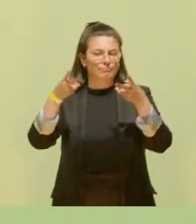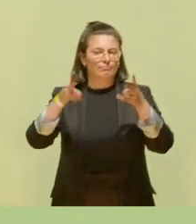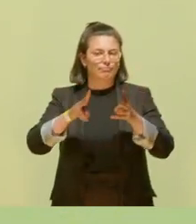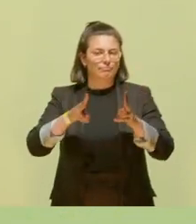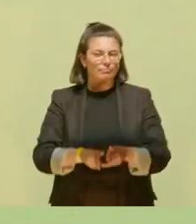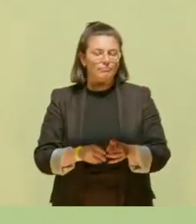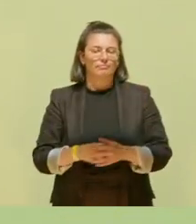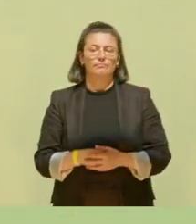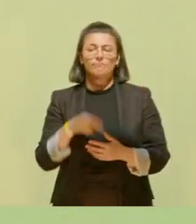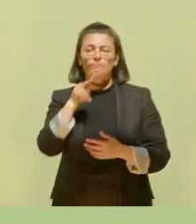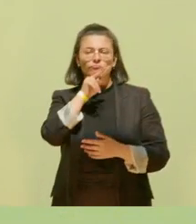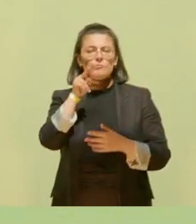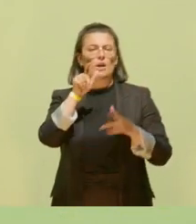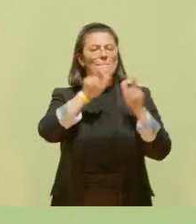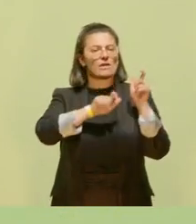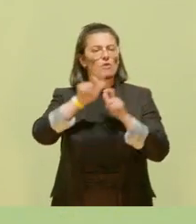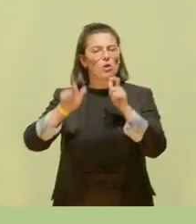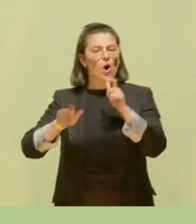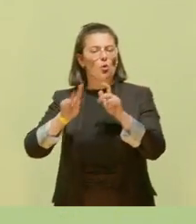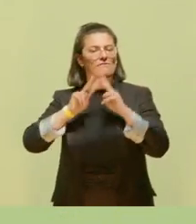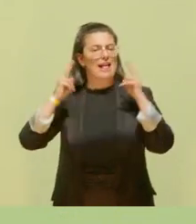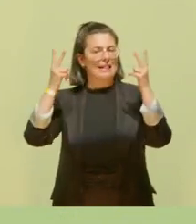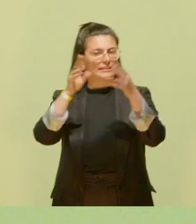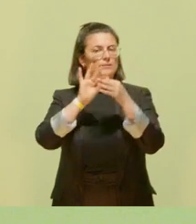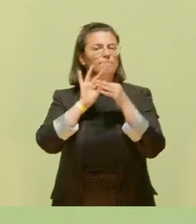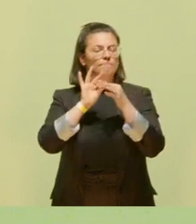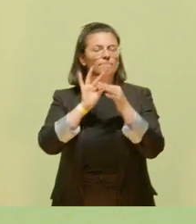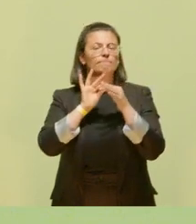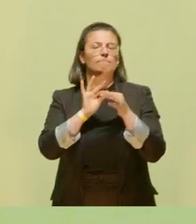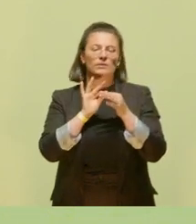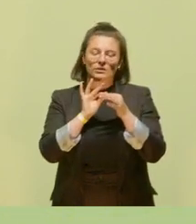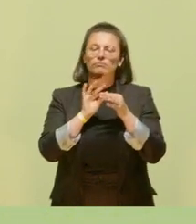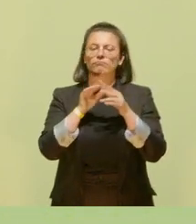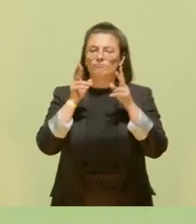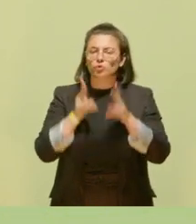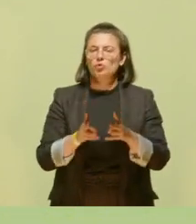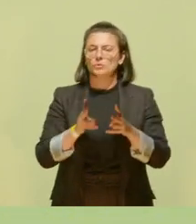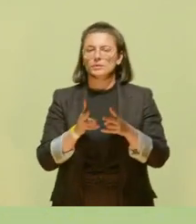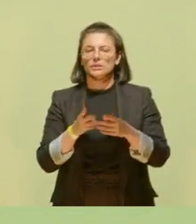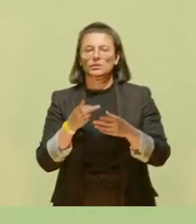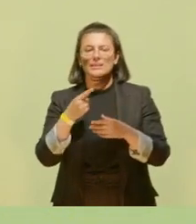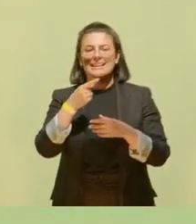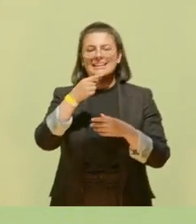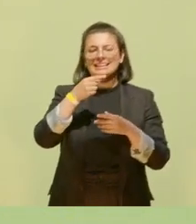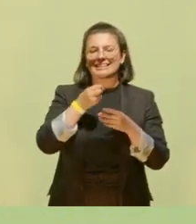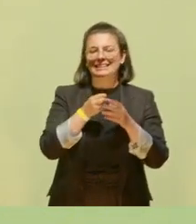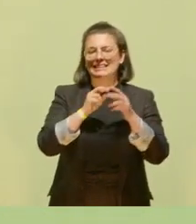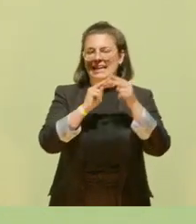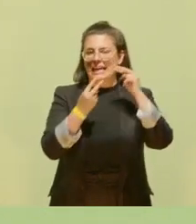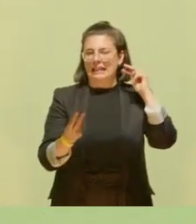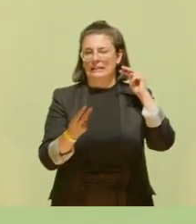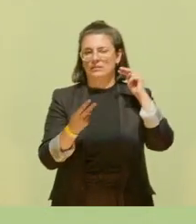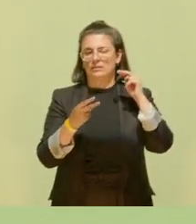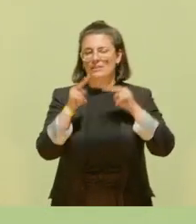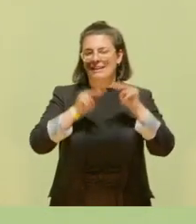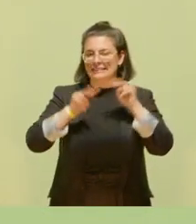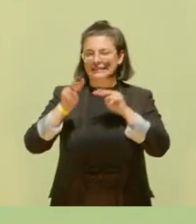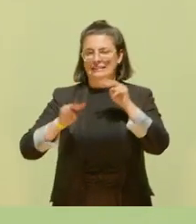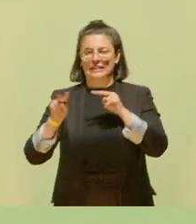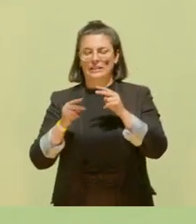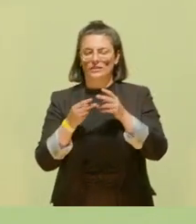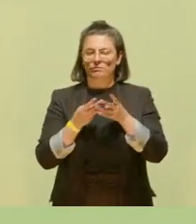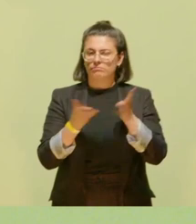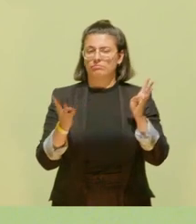Weltbevölkerung, dann sehen wir, es gibt seit Jahren immer weniger Gendiversität bei Mais, bei